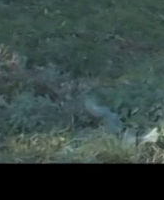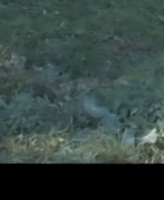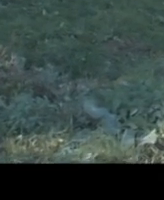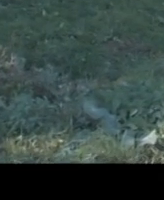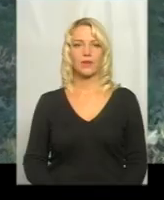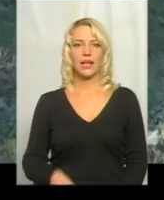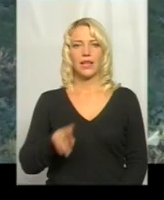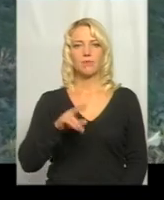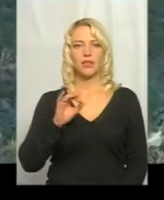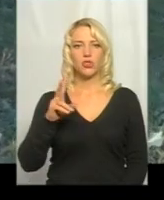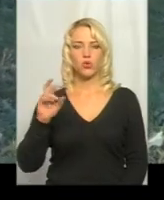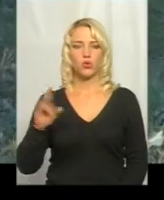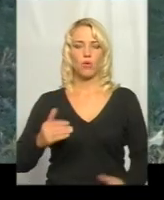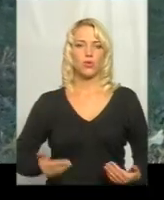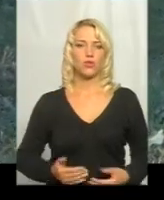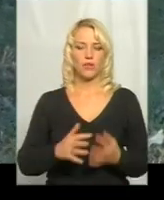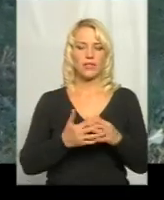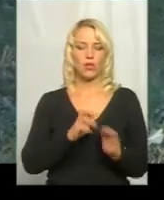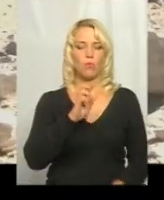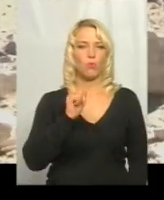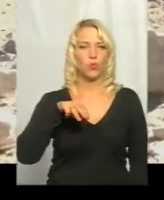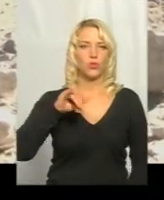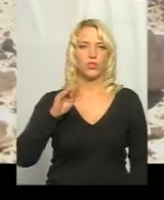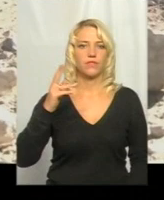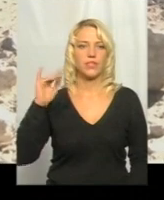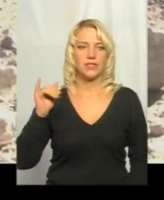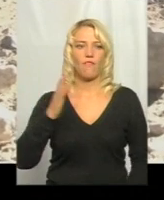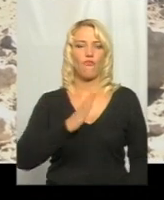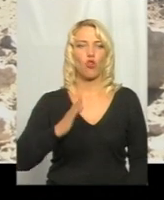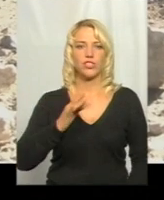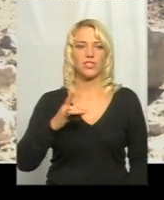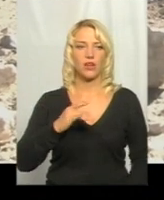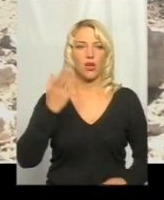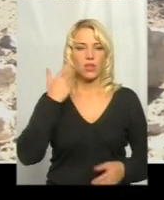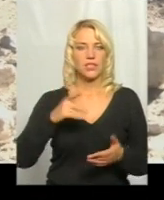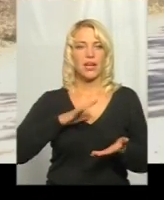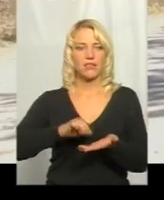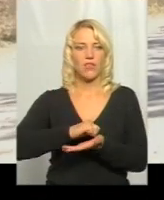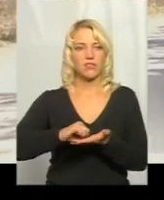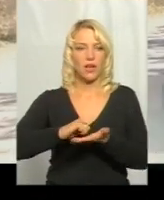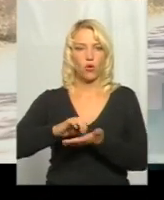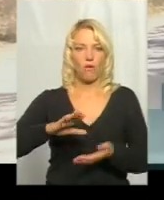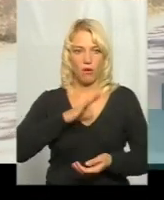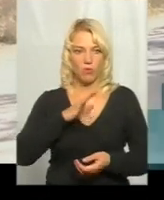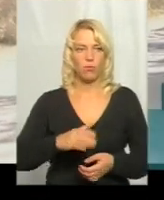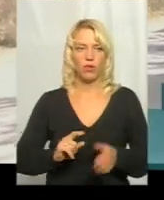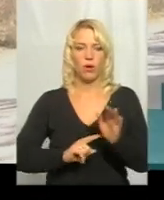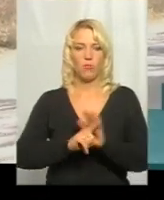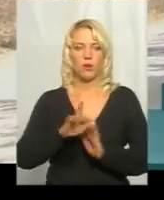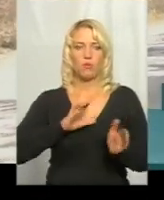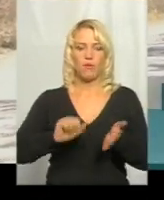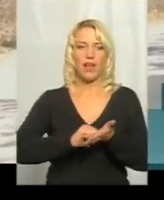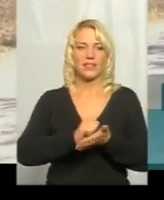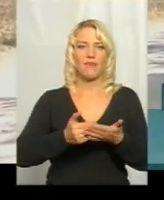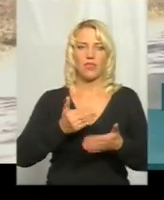Дмитро Сеско проживає у селі Бутівці Волочеського району. Каже, колись ця дорога була асфальтована. Спочатку асфальт був до